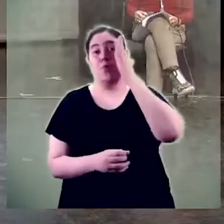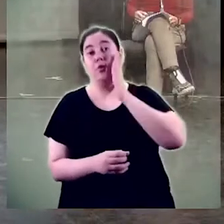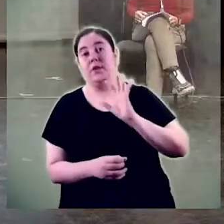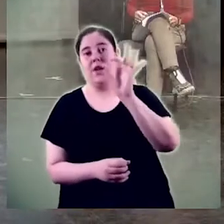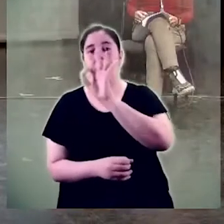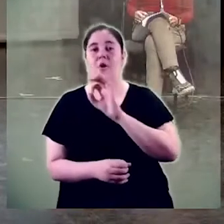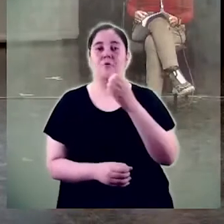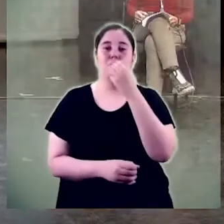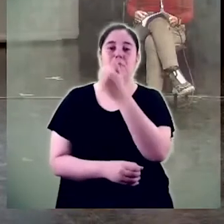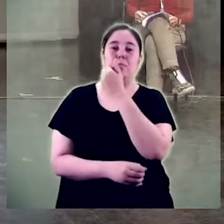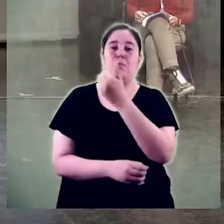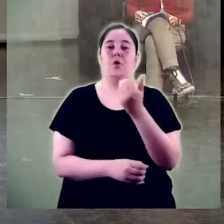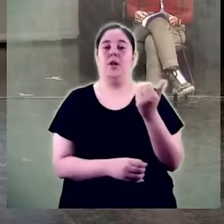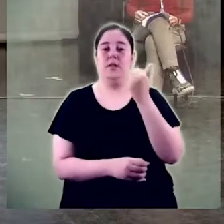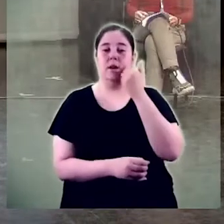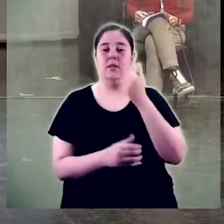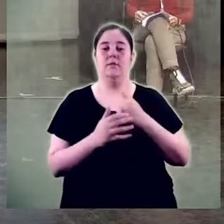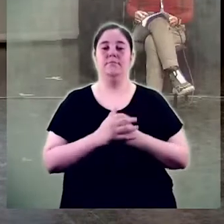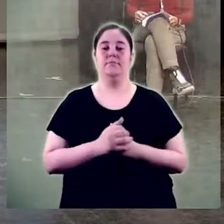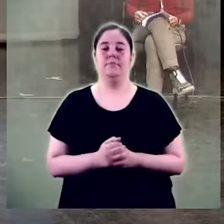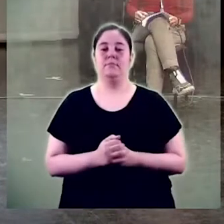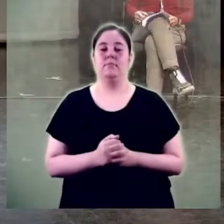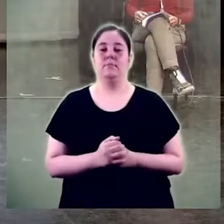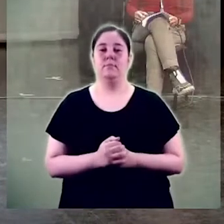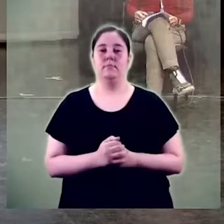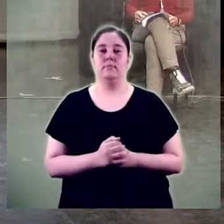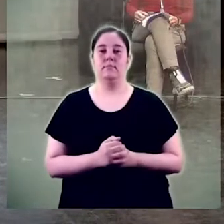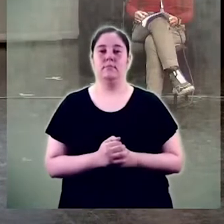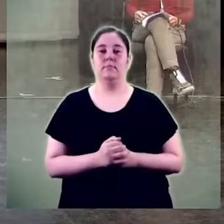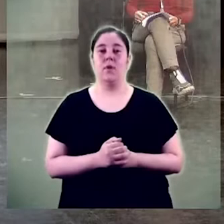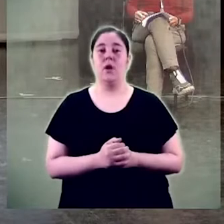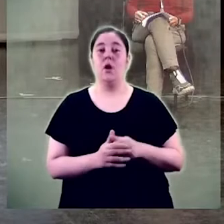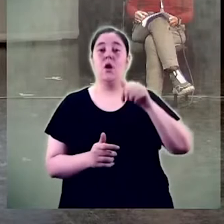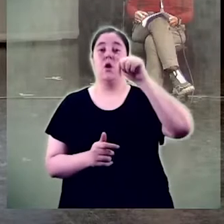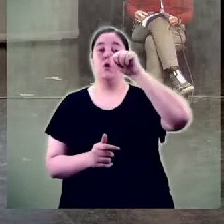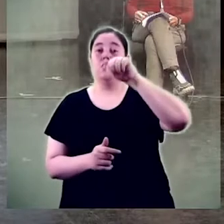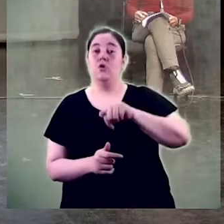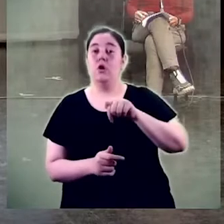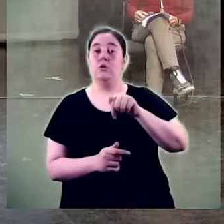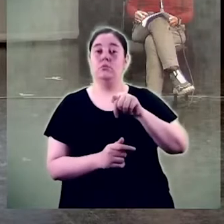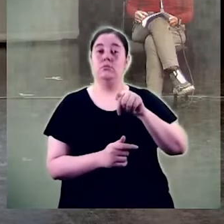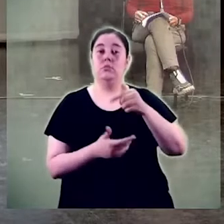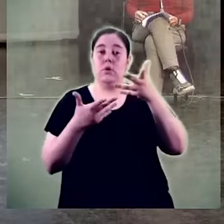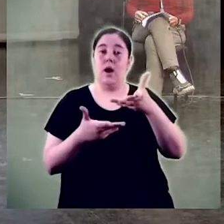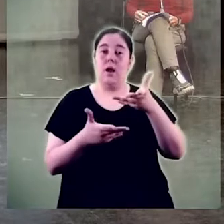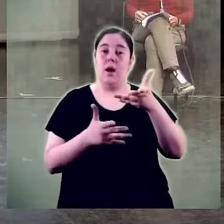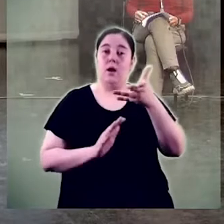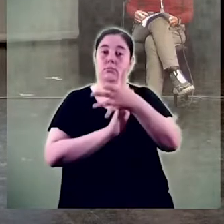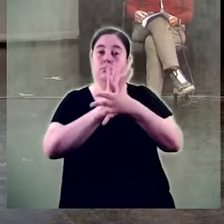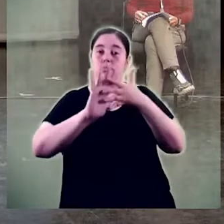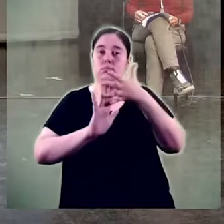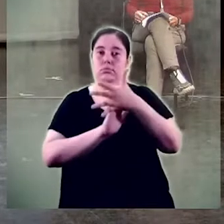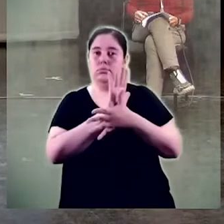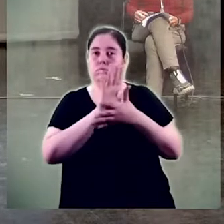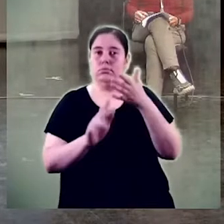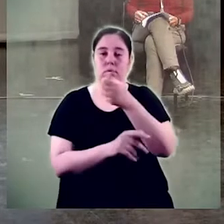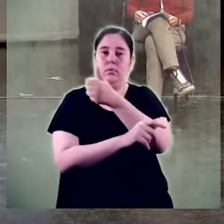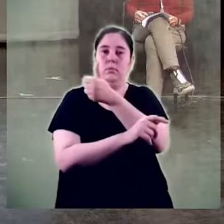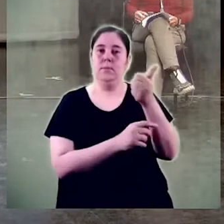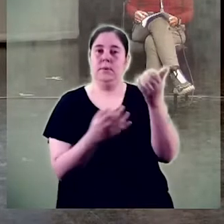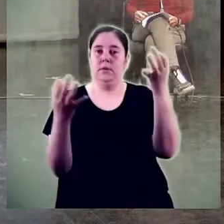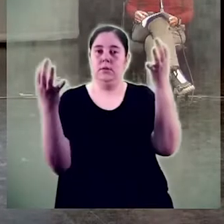Deixeu-me que comenci aquest petit Parlament expressant el privilegi que suposa per mi